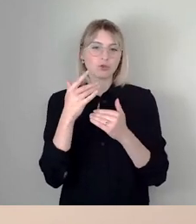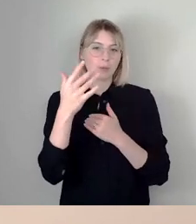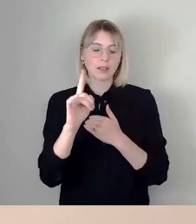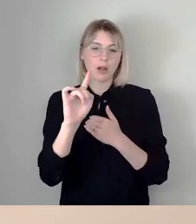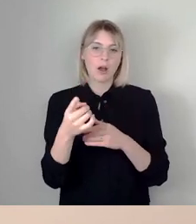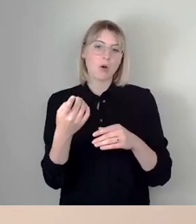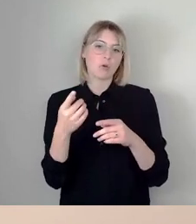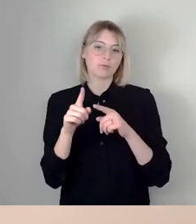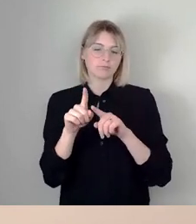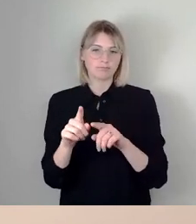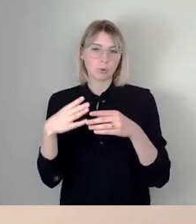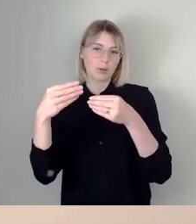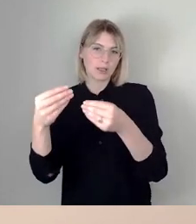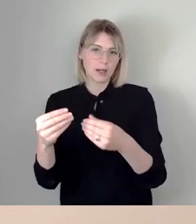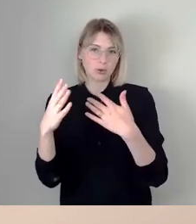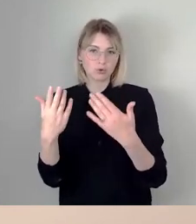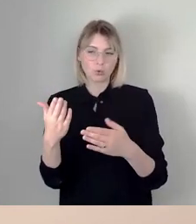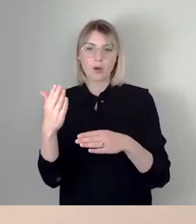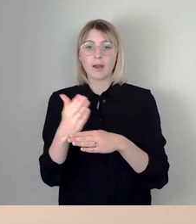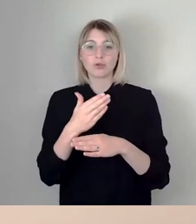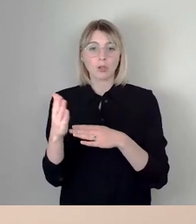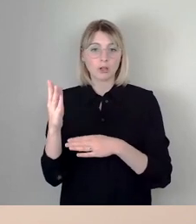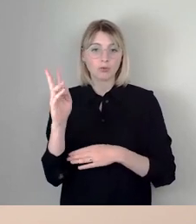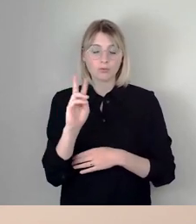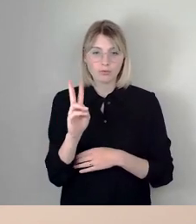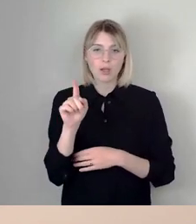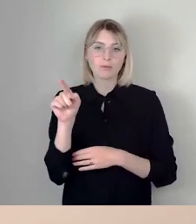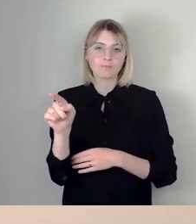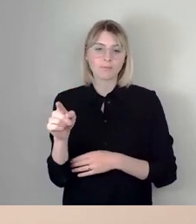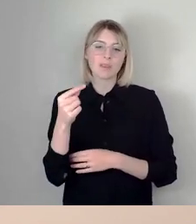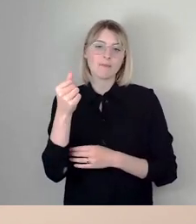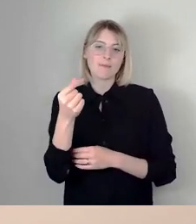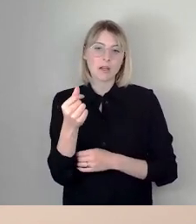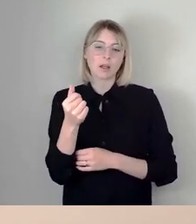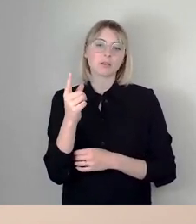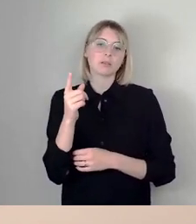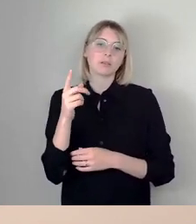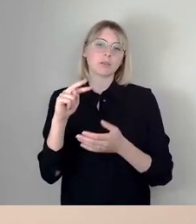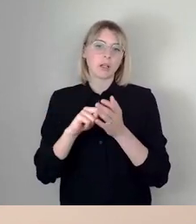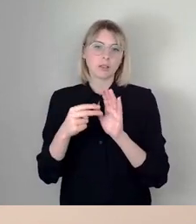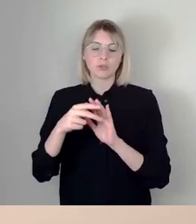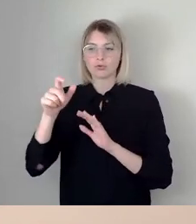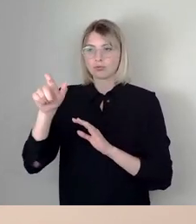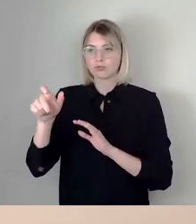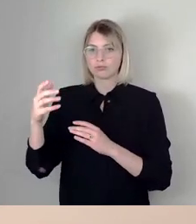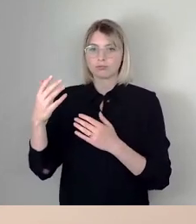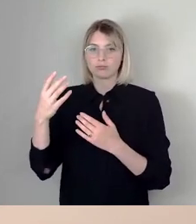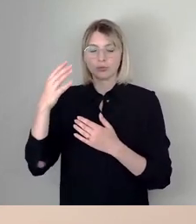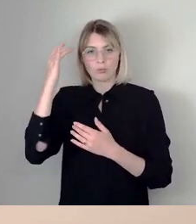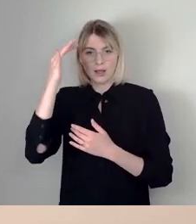wird. Diese Entscheidung wird vom Nachnutzungskonzept sowie finanztechnischen Überlegungen abhängig sein.